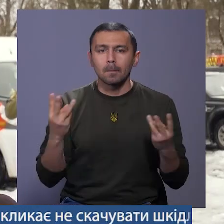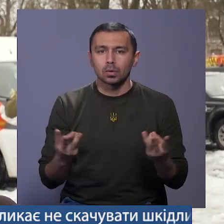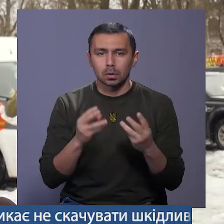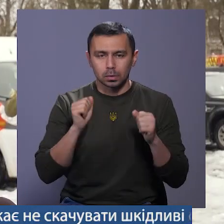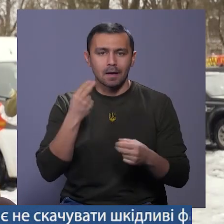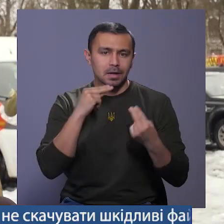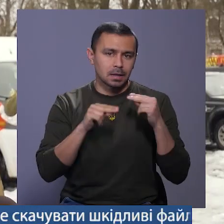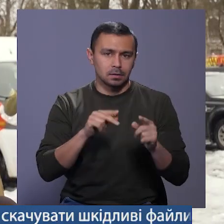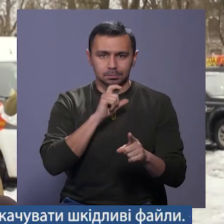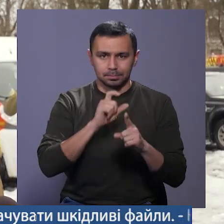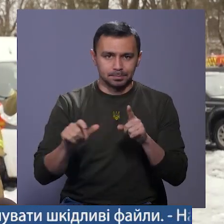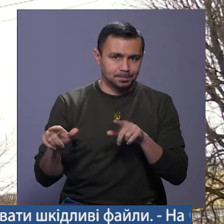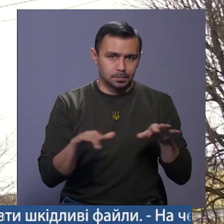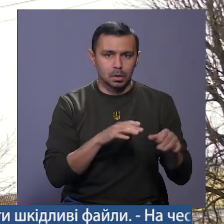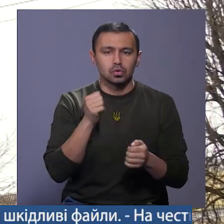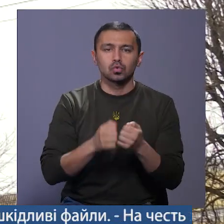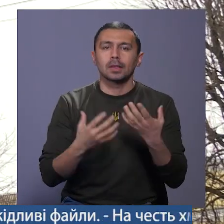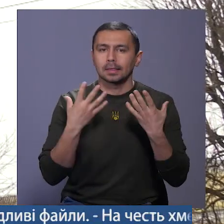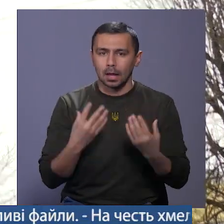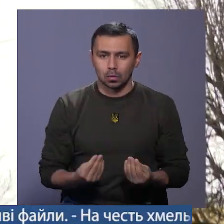могли ефективно реагувати щоденно.